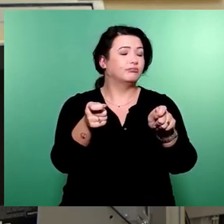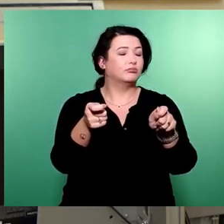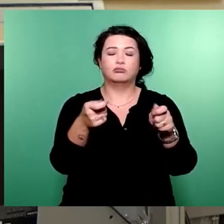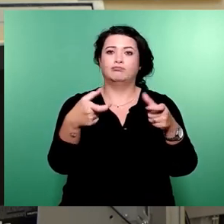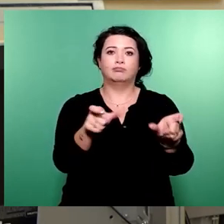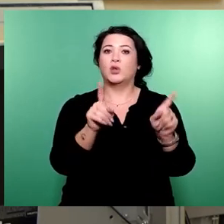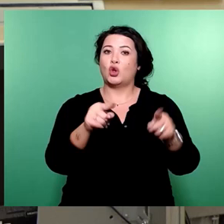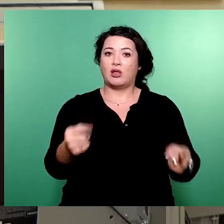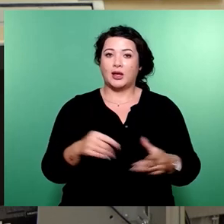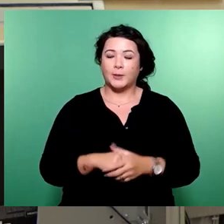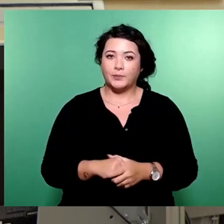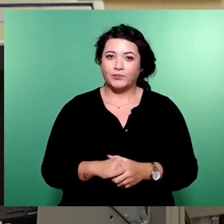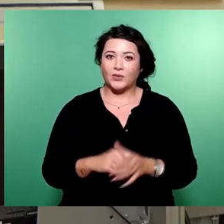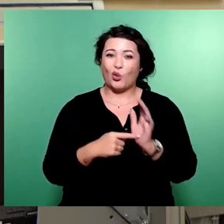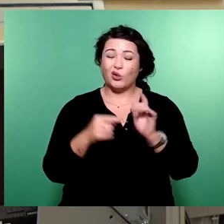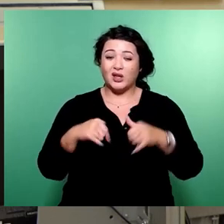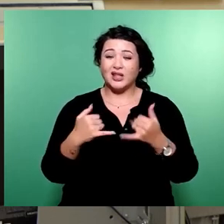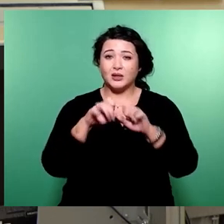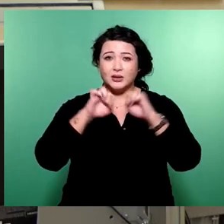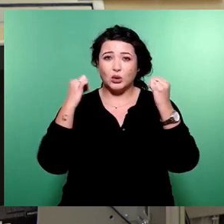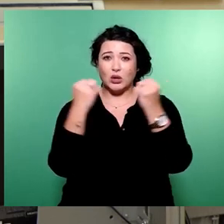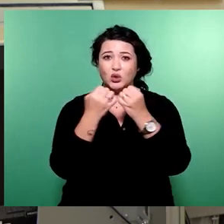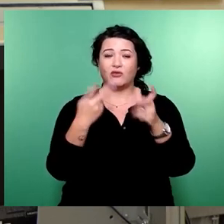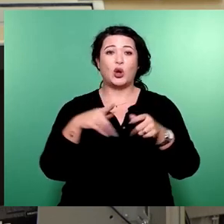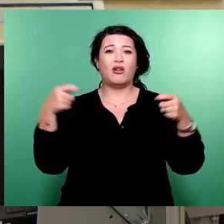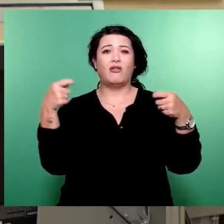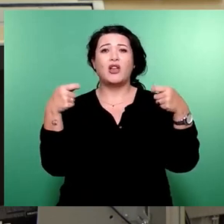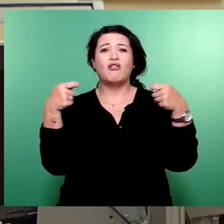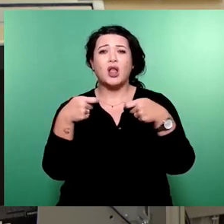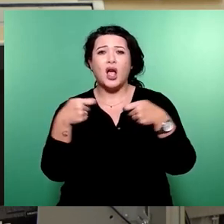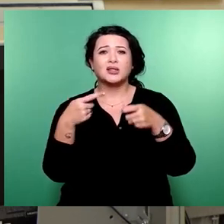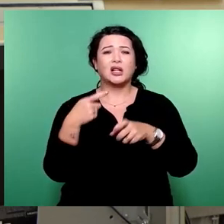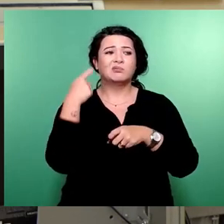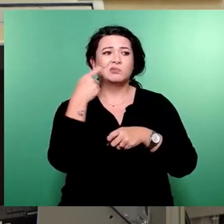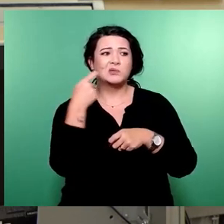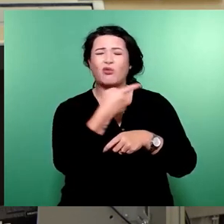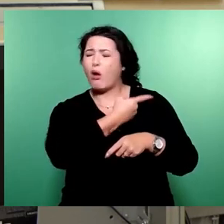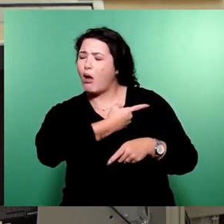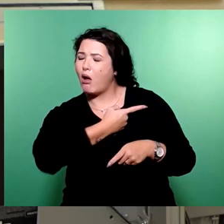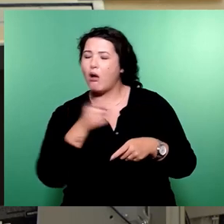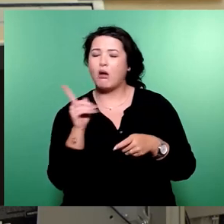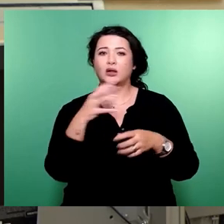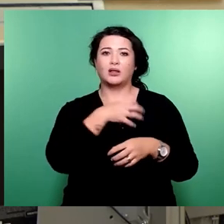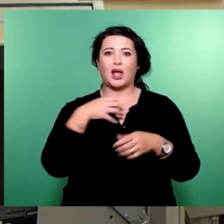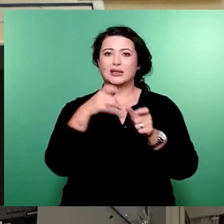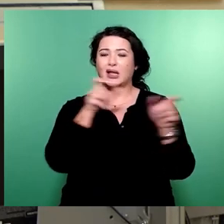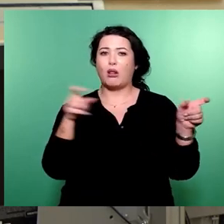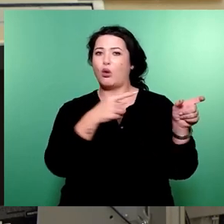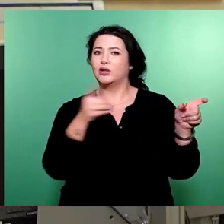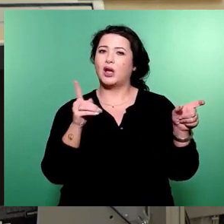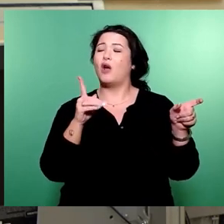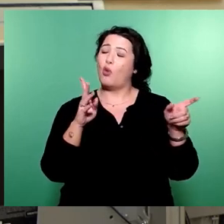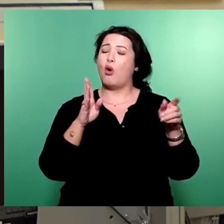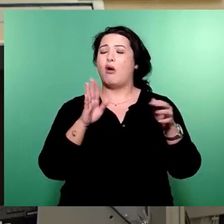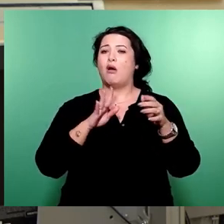aktuellen Situation, wo die finanziellen Sorgen bei etlichen tausend Dresdnerinnen und Dresdnern massiv zugenommen haben, wäre es